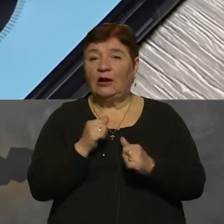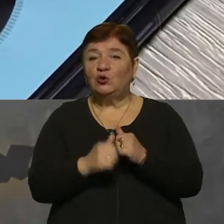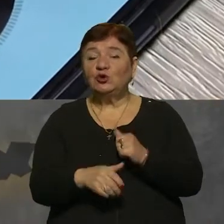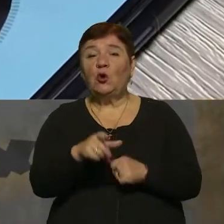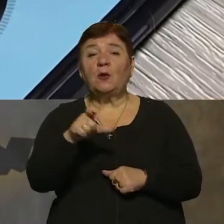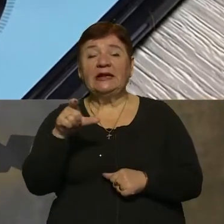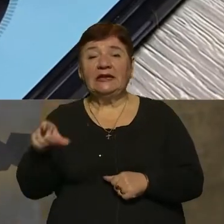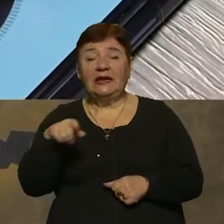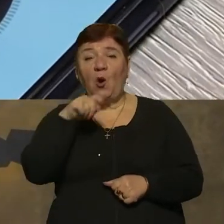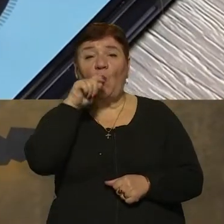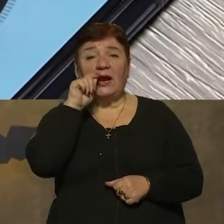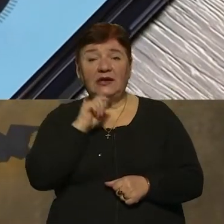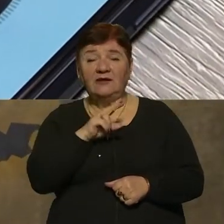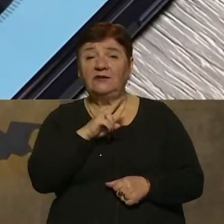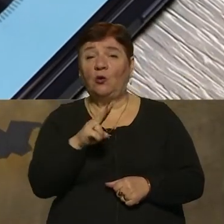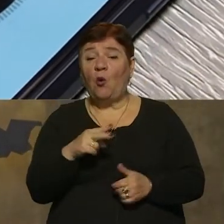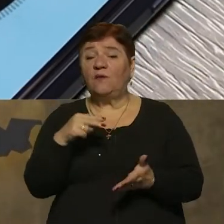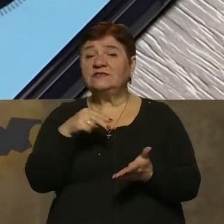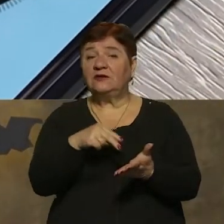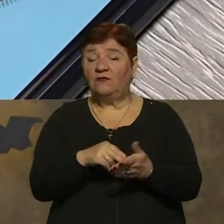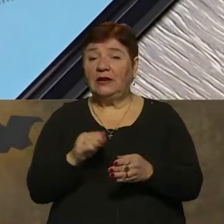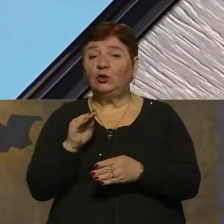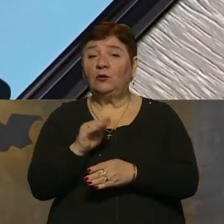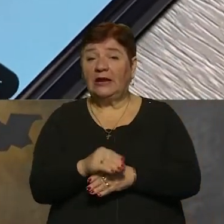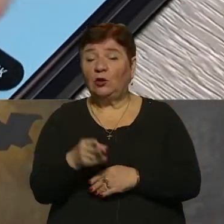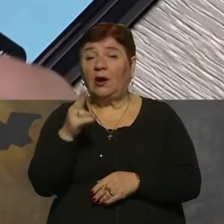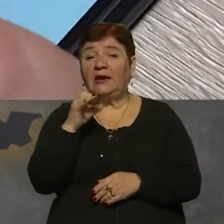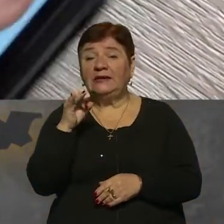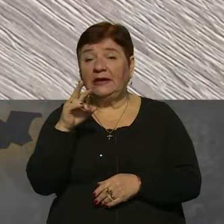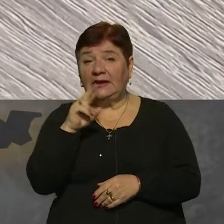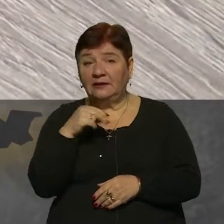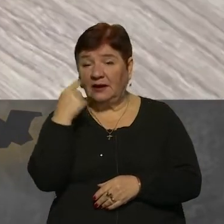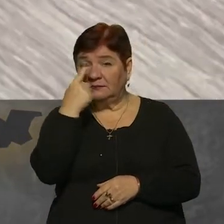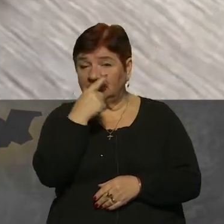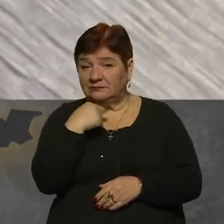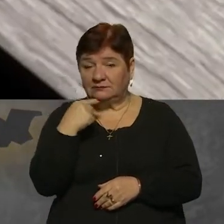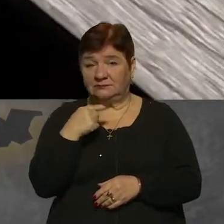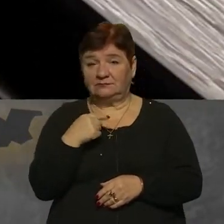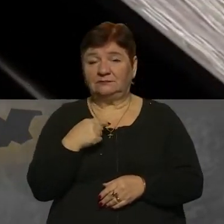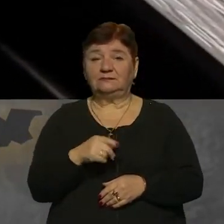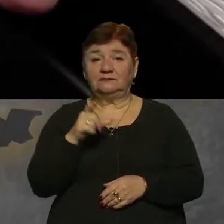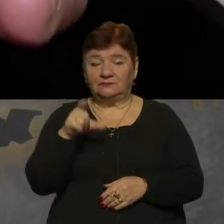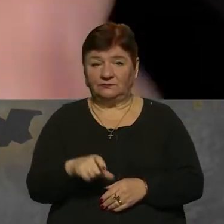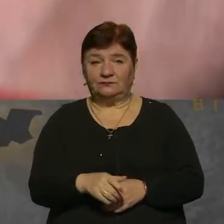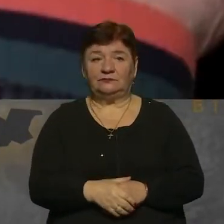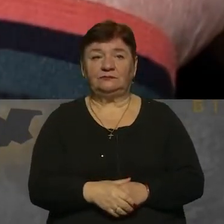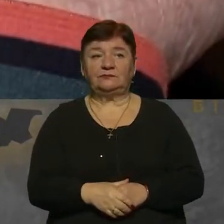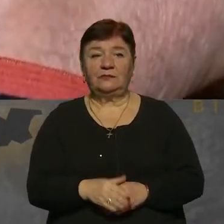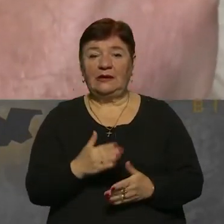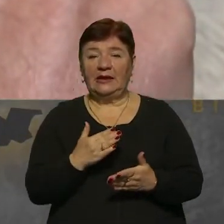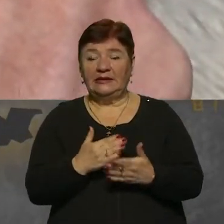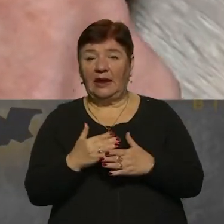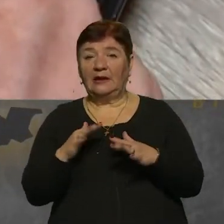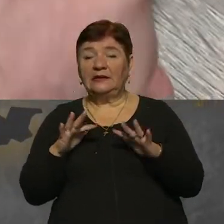громадянина України, в якого встановлен додаток дія для ідентифікації особи. Є